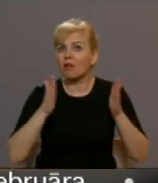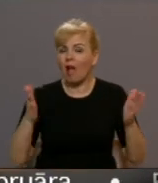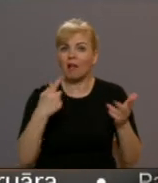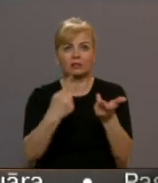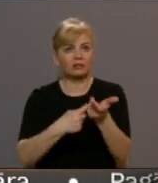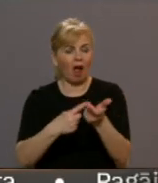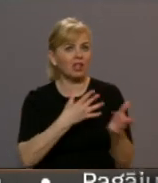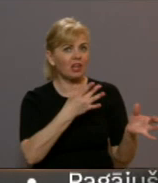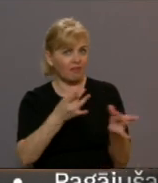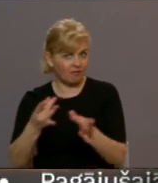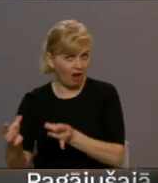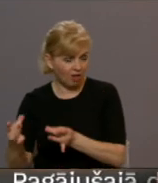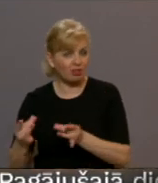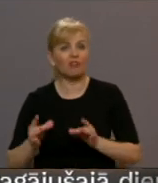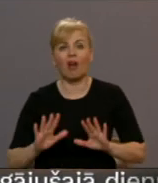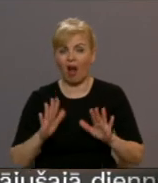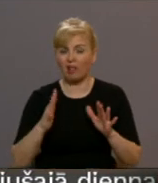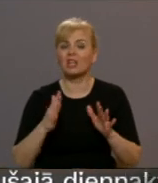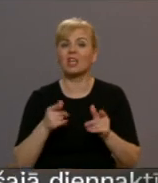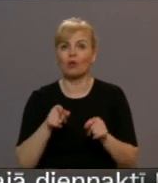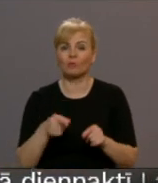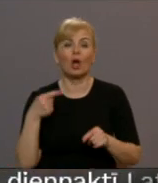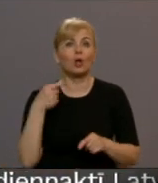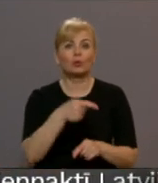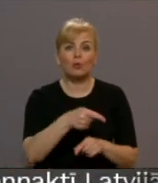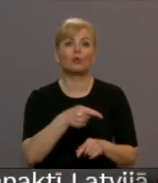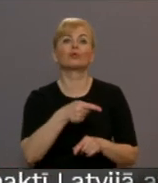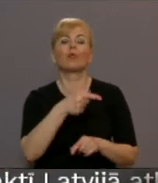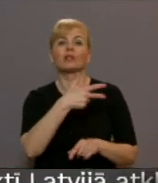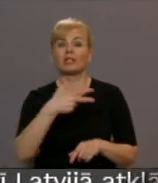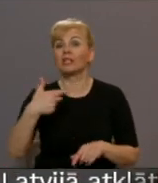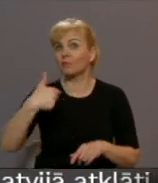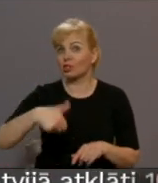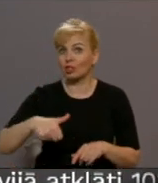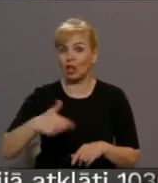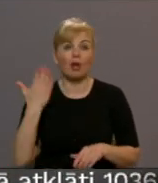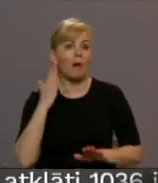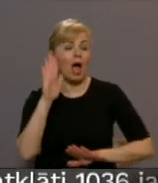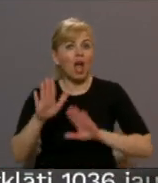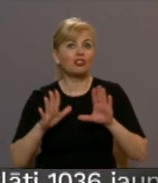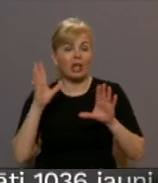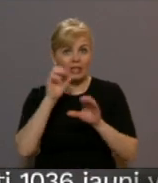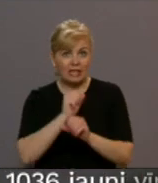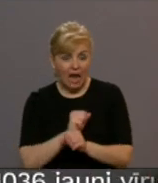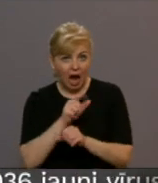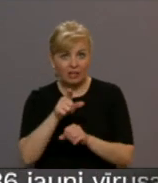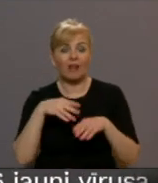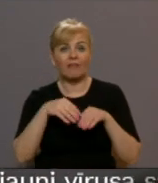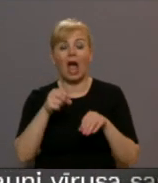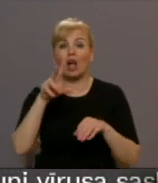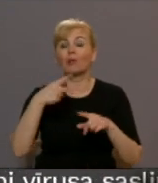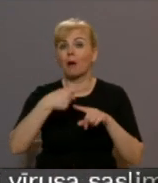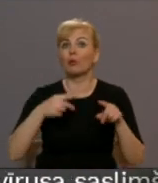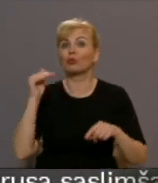inficēšanās ar koronavīrusu gadījumu skaits – 1036. Pagājušajā dienaktī veikti 18 ar pusi